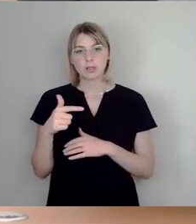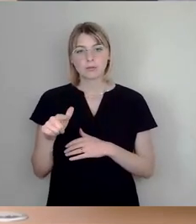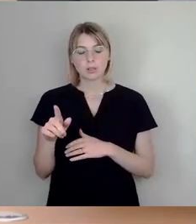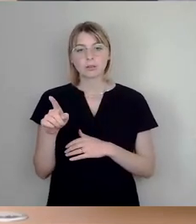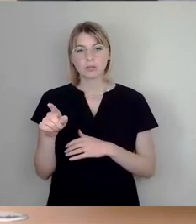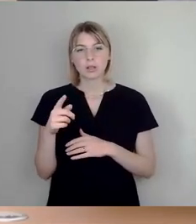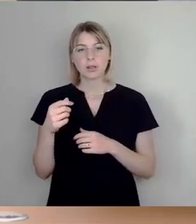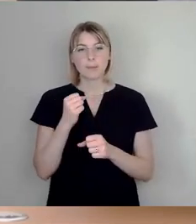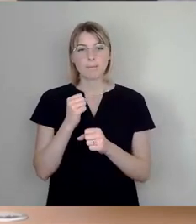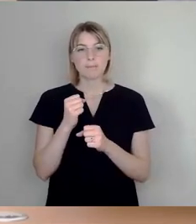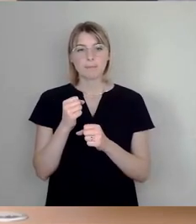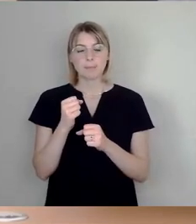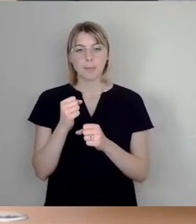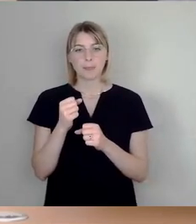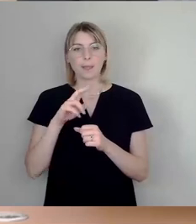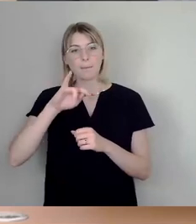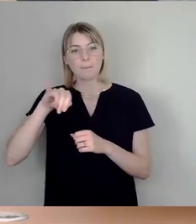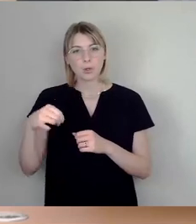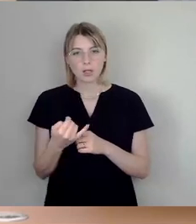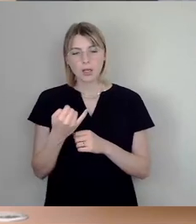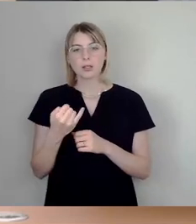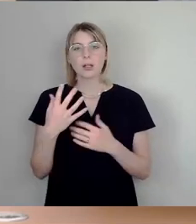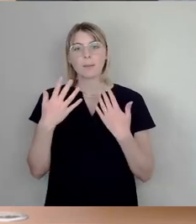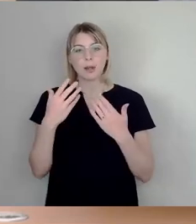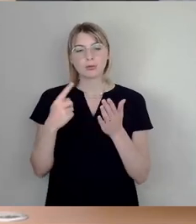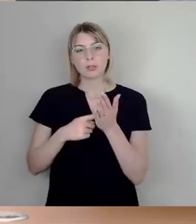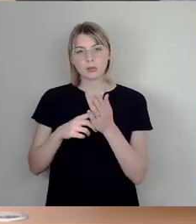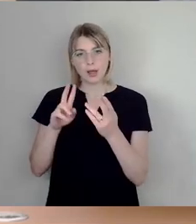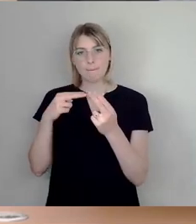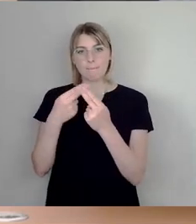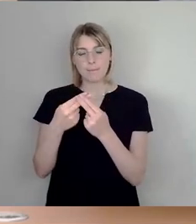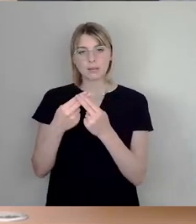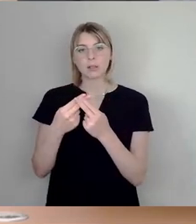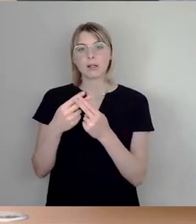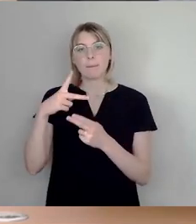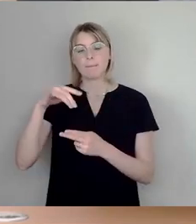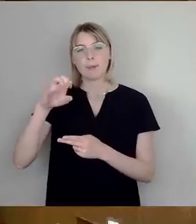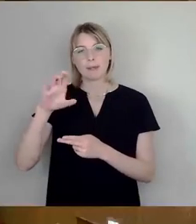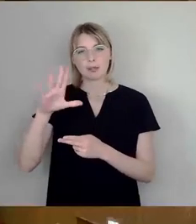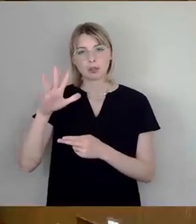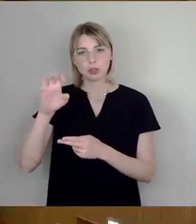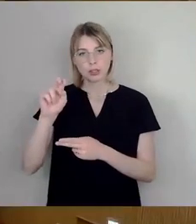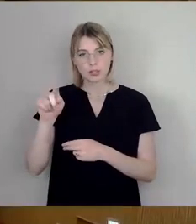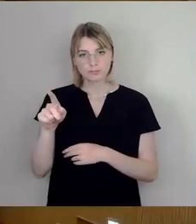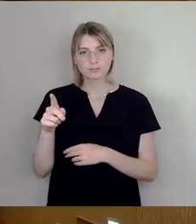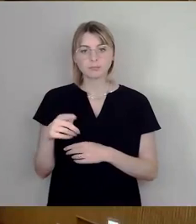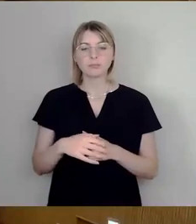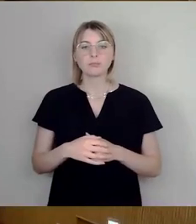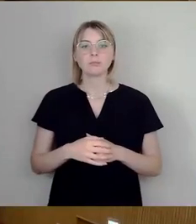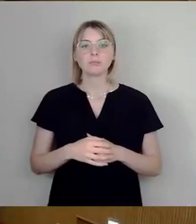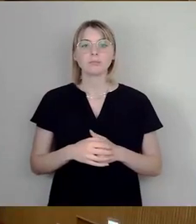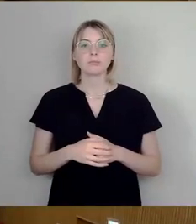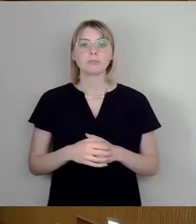klimatische Bedingungen im Stadtteil Pieschen. Ihr ist einreicher CDU-Fraktion. Herr Veit Böhm würde das als erster machen und